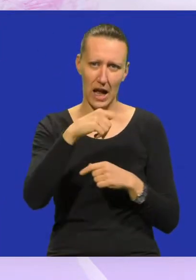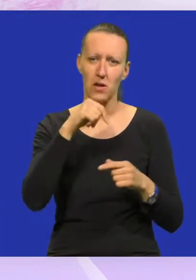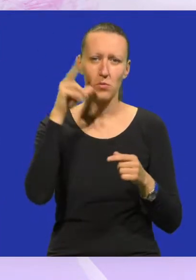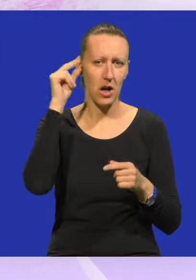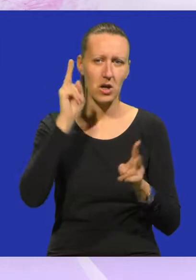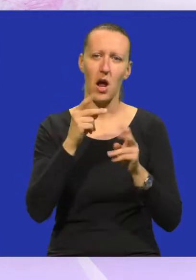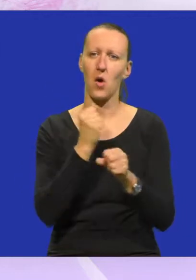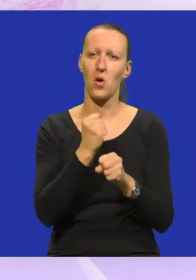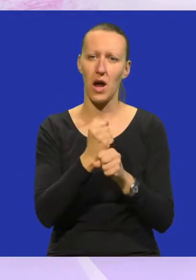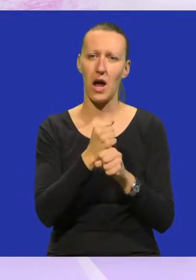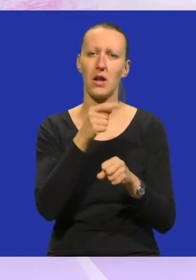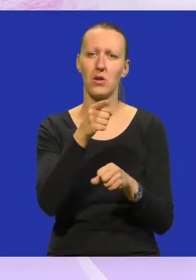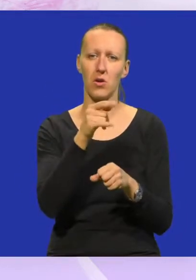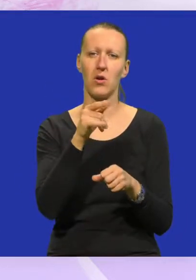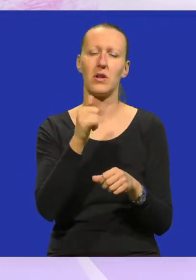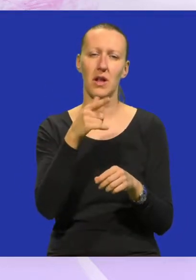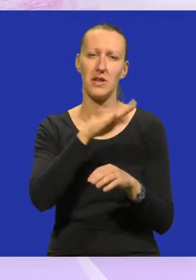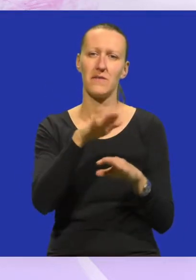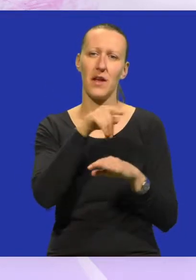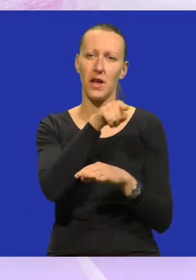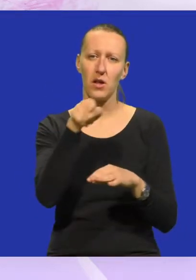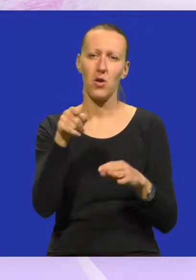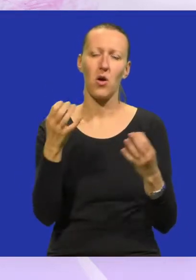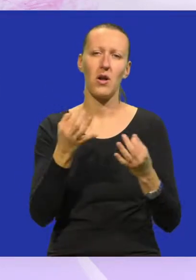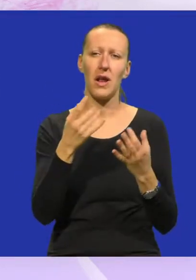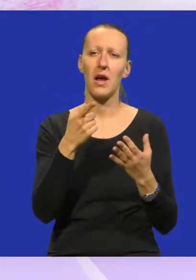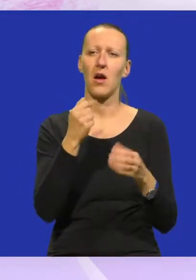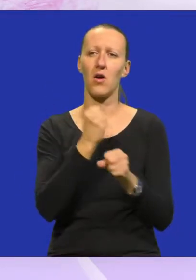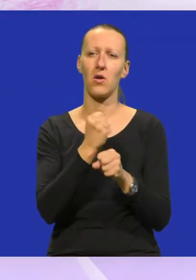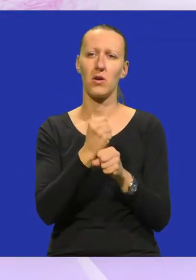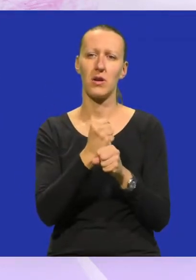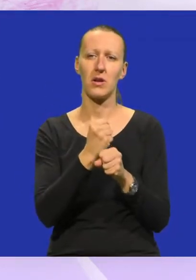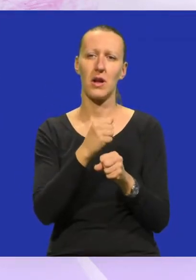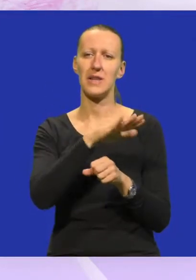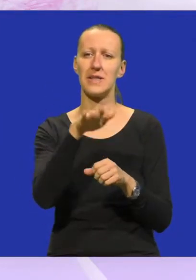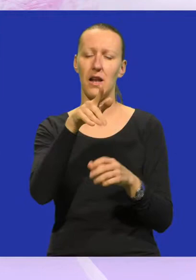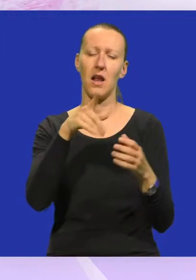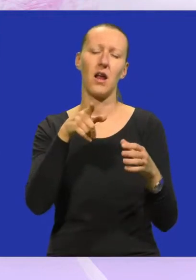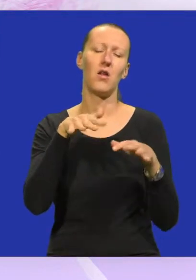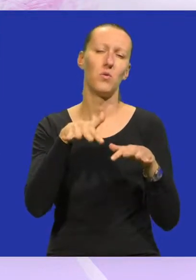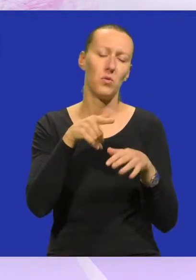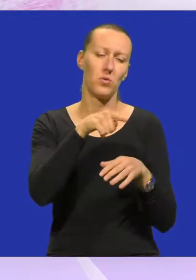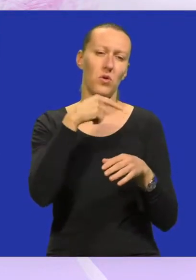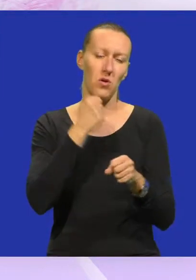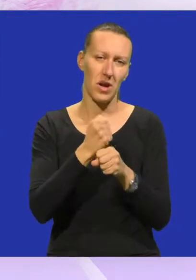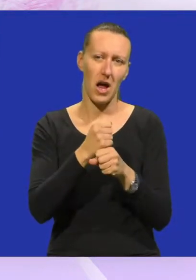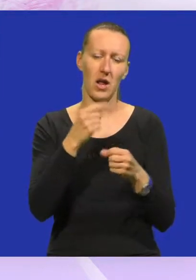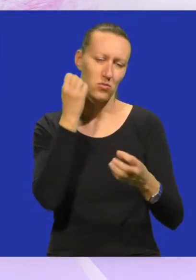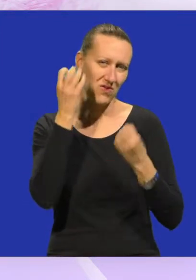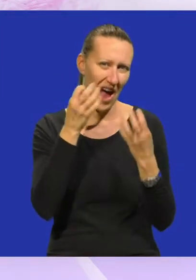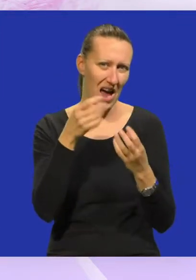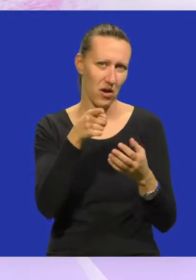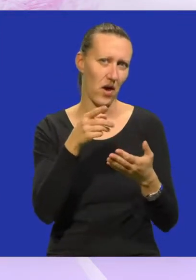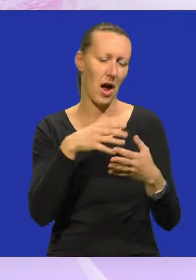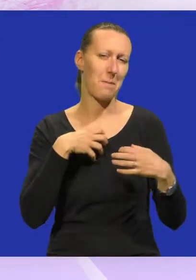Naranči kako se radi, to je da je sve to nekakav autorski rad, dakle, da cijela ekipa sudjeluje u stvaranju